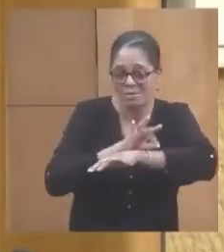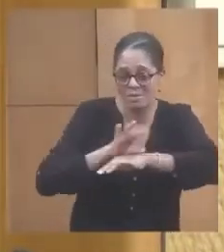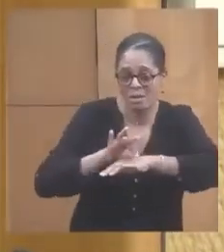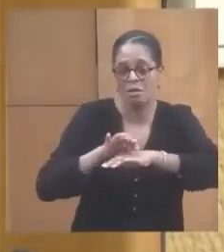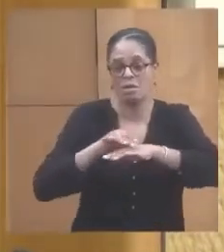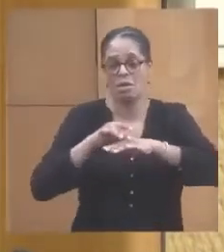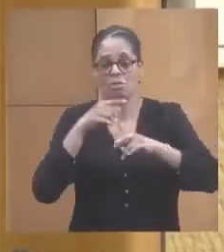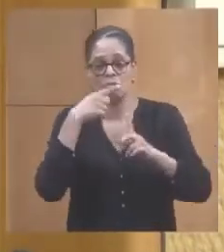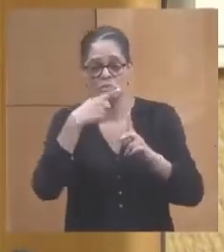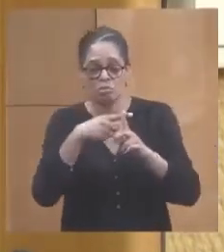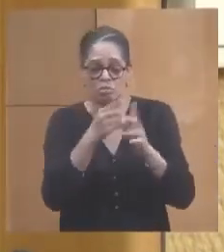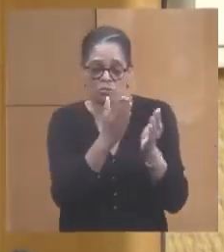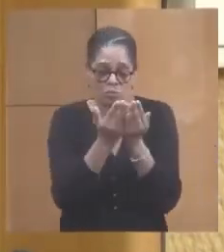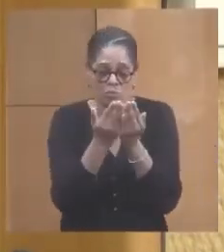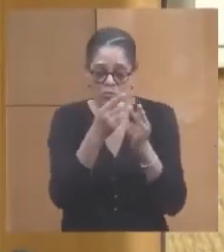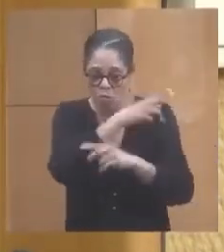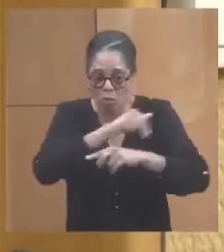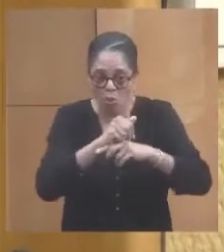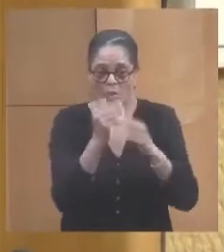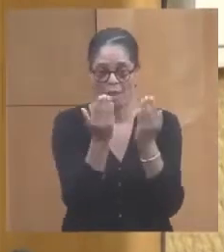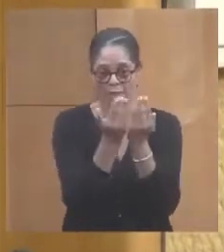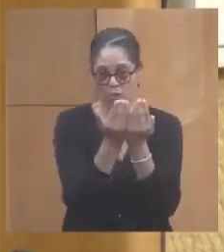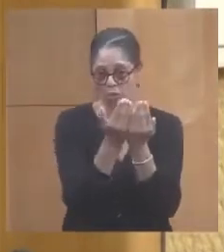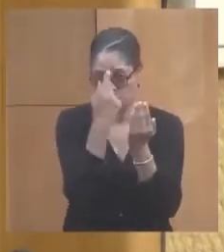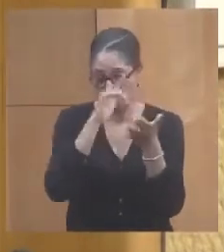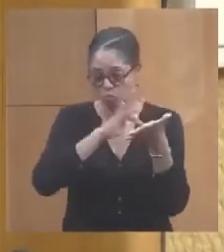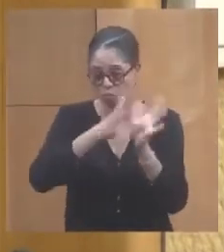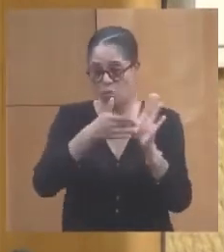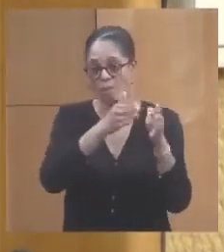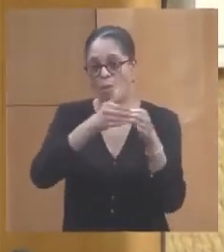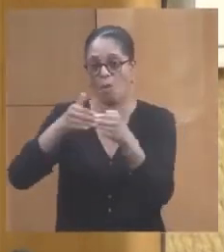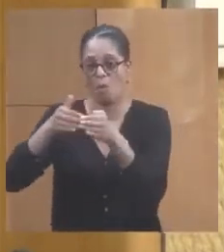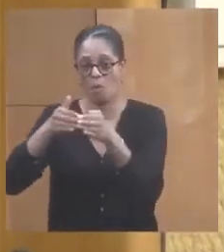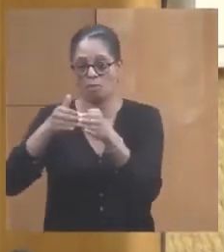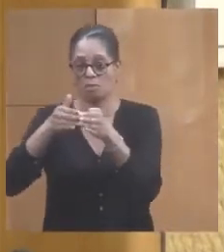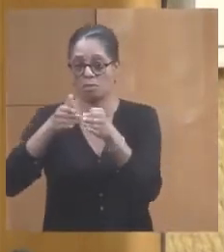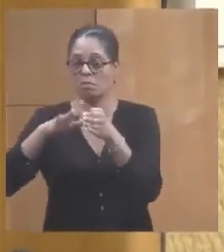plus bureaux d'études pour tous nos ports concernés par ce plan territorial